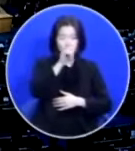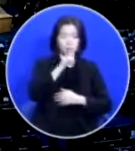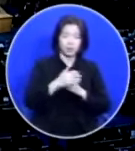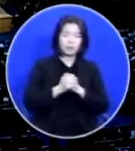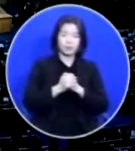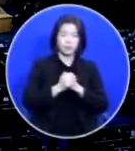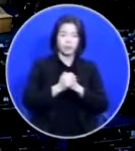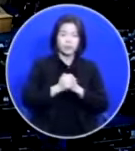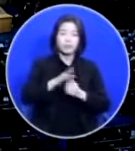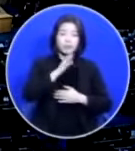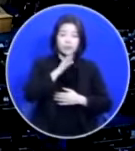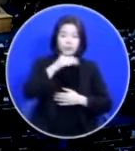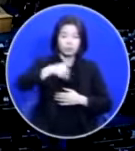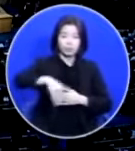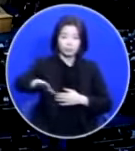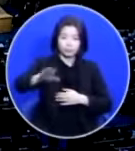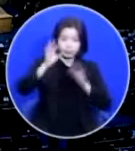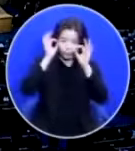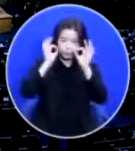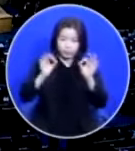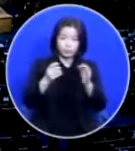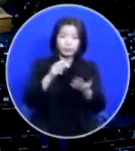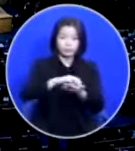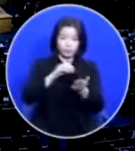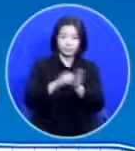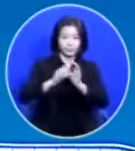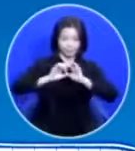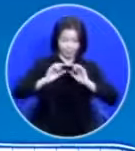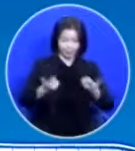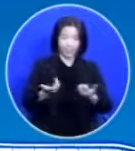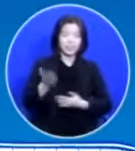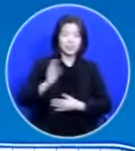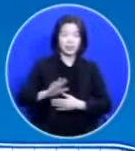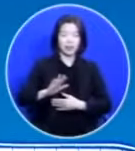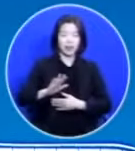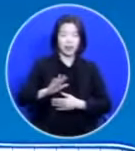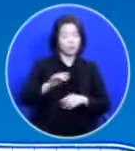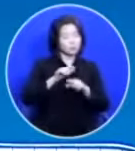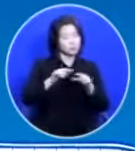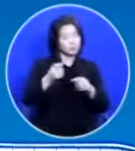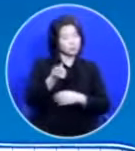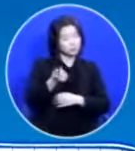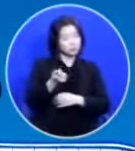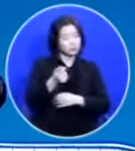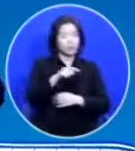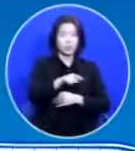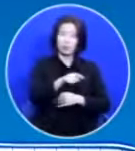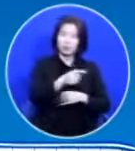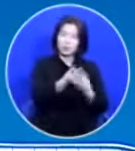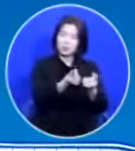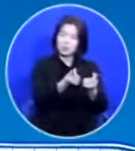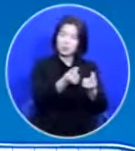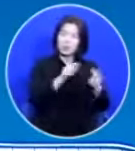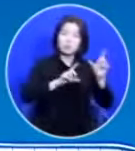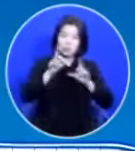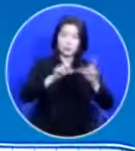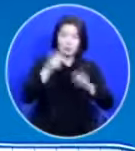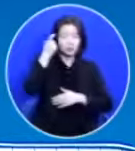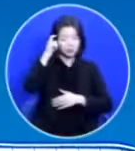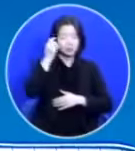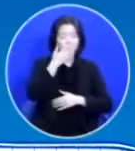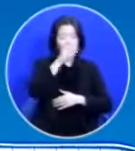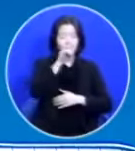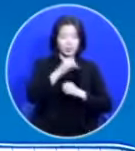실제로 가서 보는 것만큼은 아니겠지만 대략 이런 모습이겠구나 하는 생각은 하실 수가